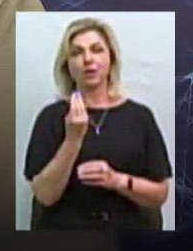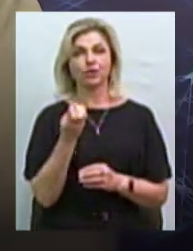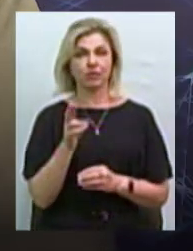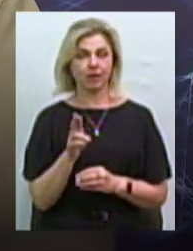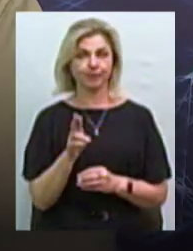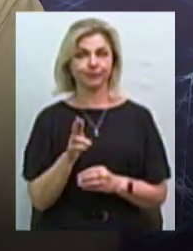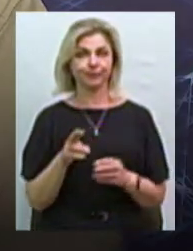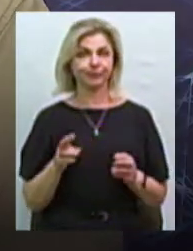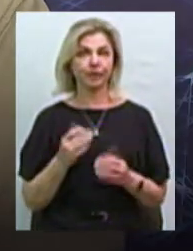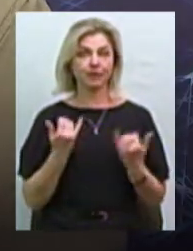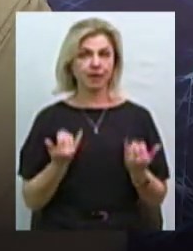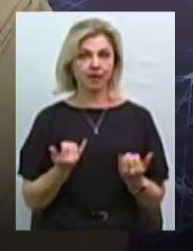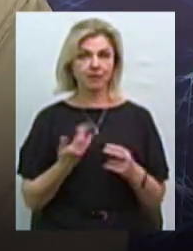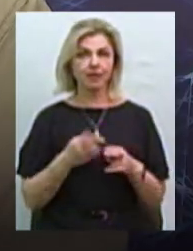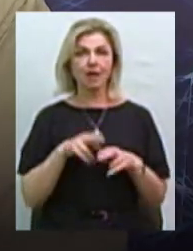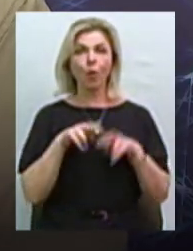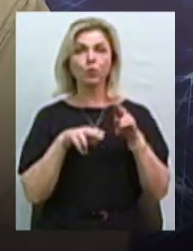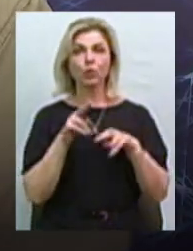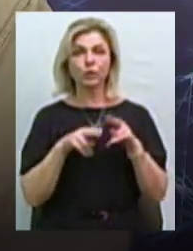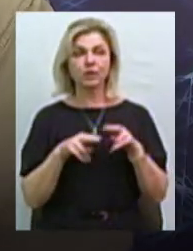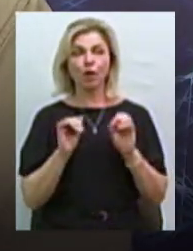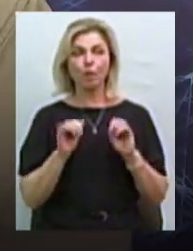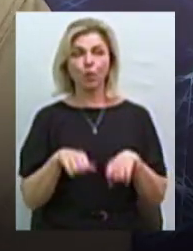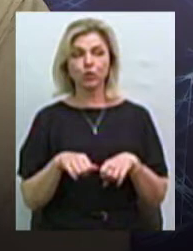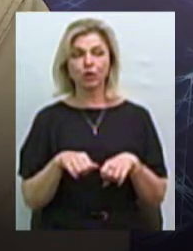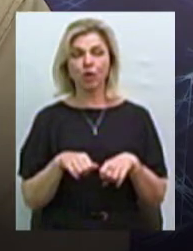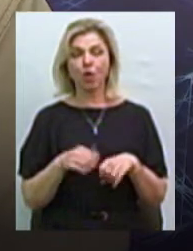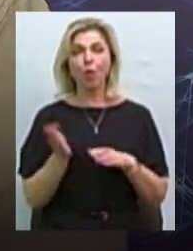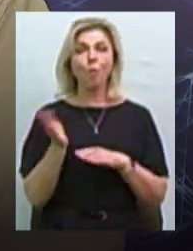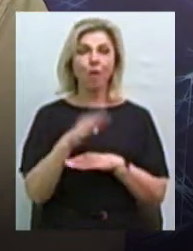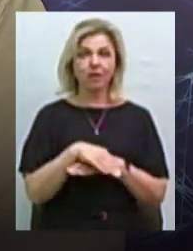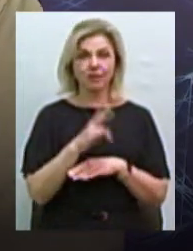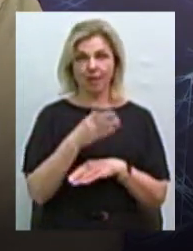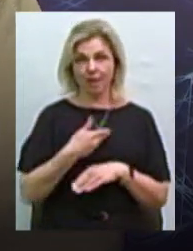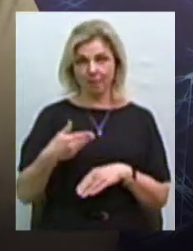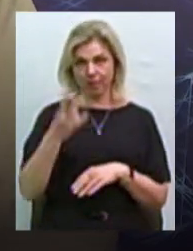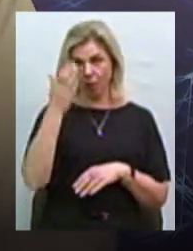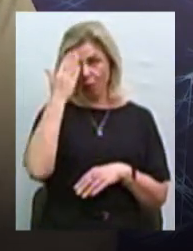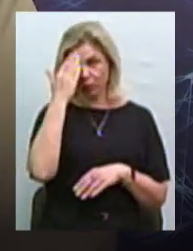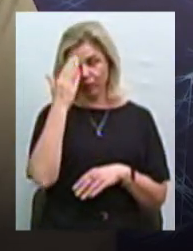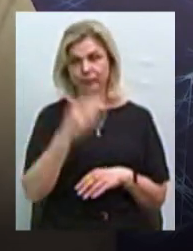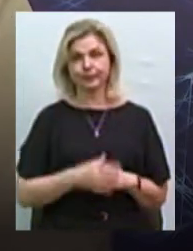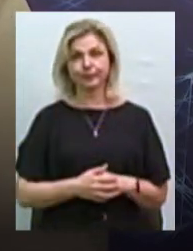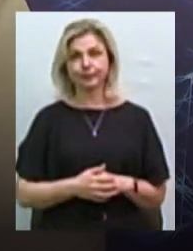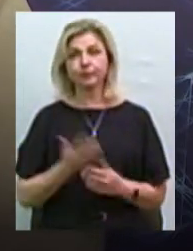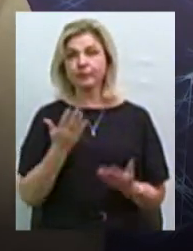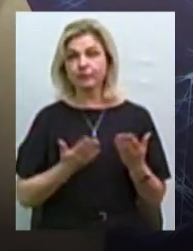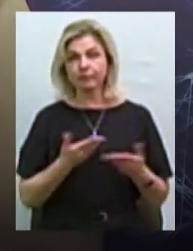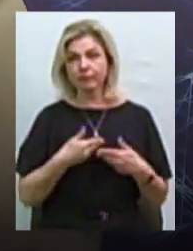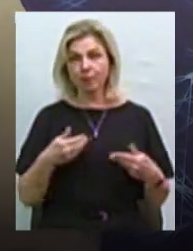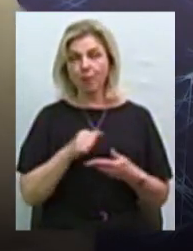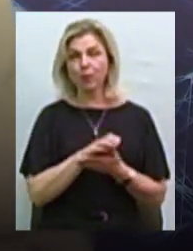Зараз ця конструкція може впасти нам на голову. Якщо ми продовжимо